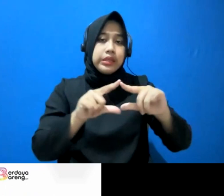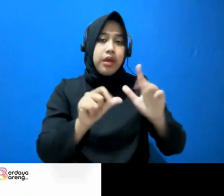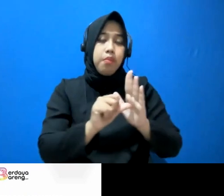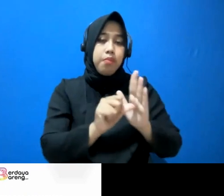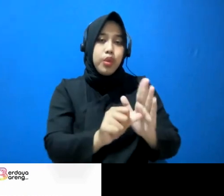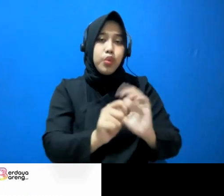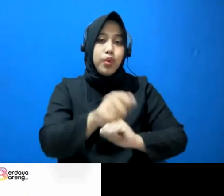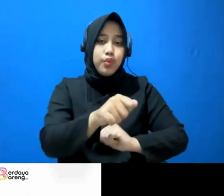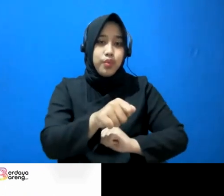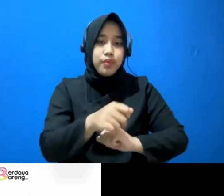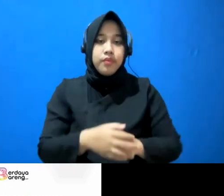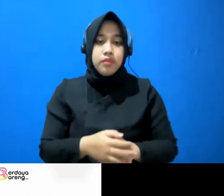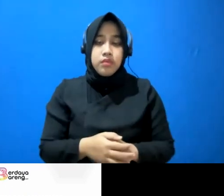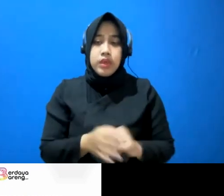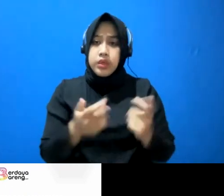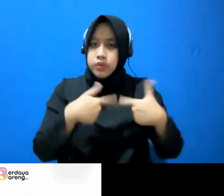Terlaku enggak?